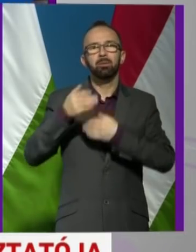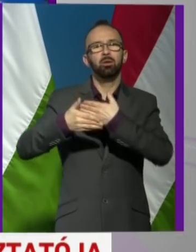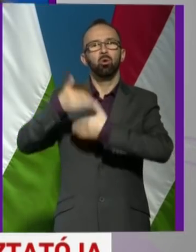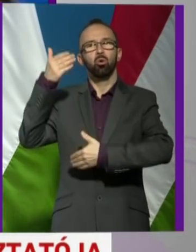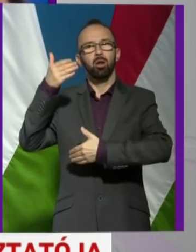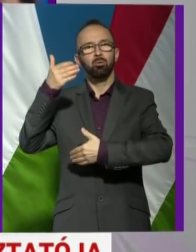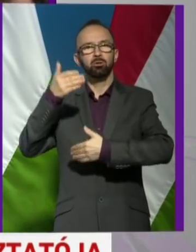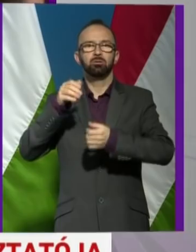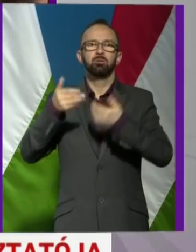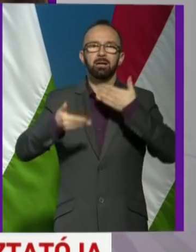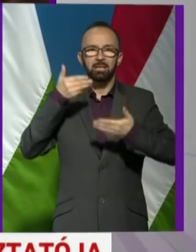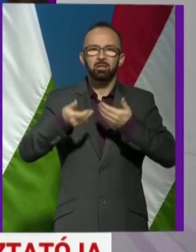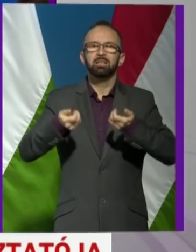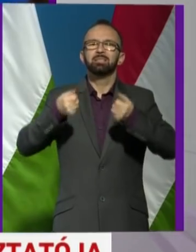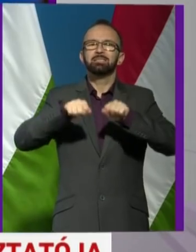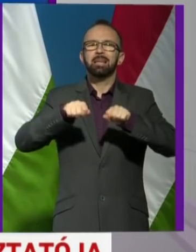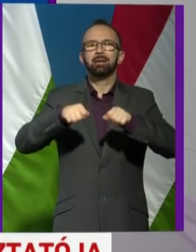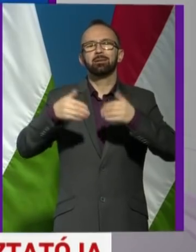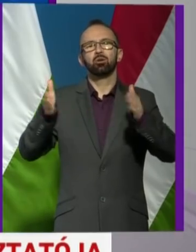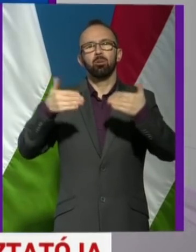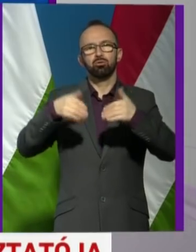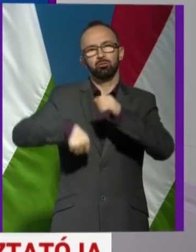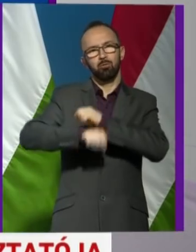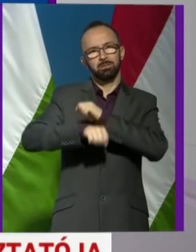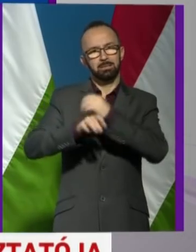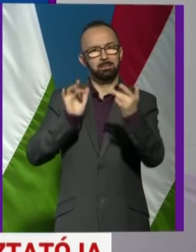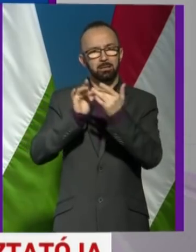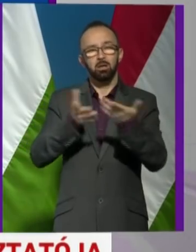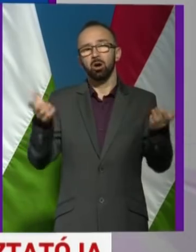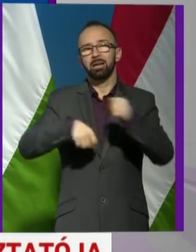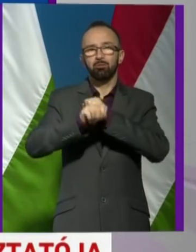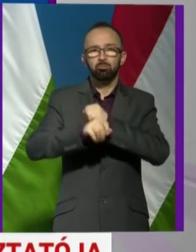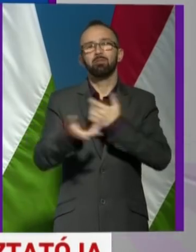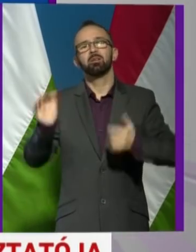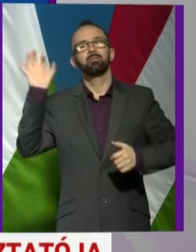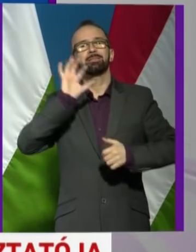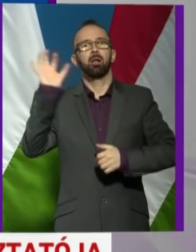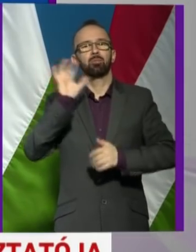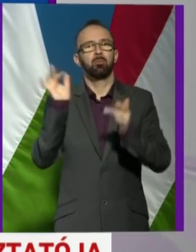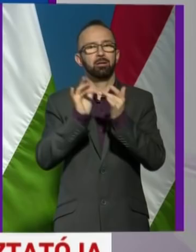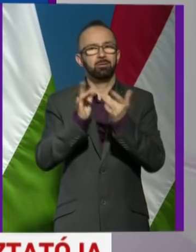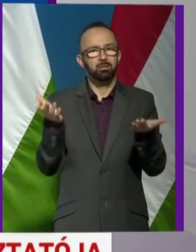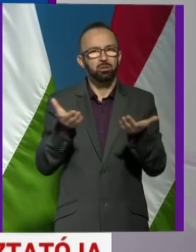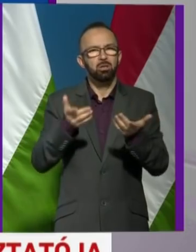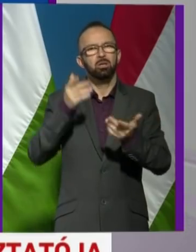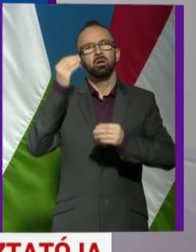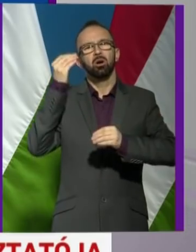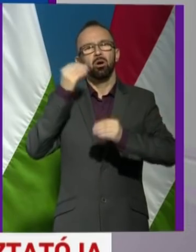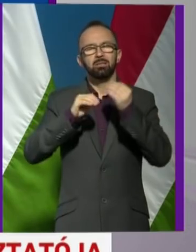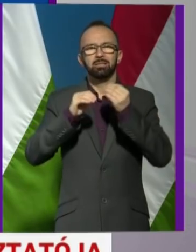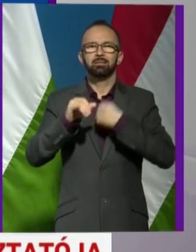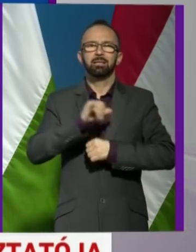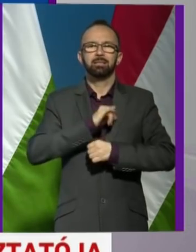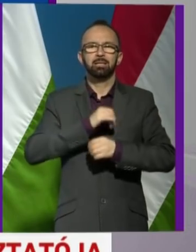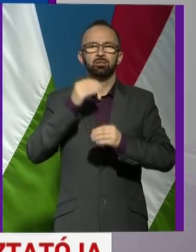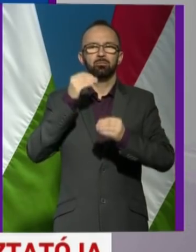kormányról is meg tárgyalnak, hogy zárt kapus mérkőzéseket rendeznének, akár futball vagy akár vízilabda mérkőzéseknél. Utóbbé azért különösen